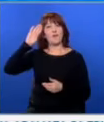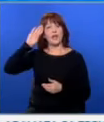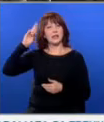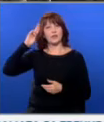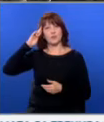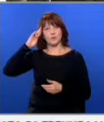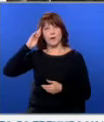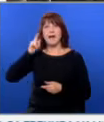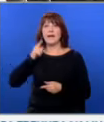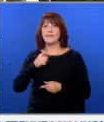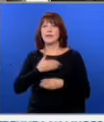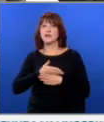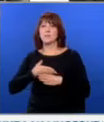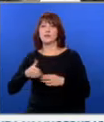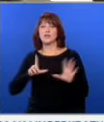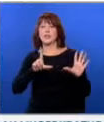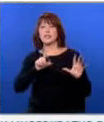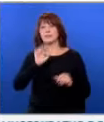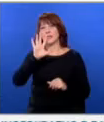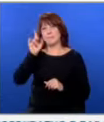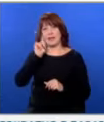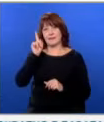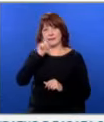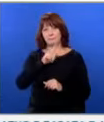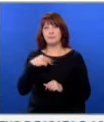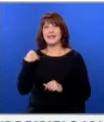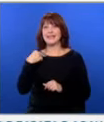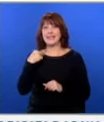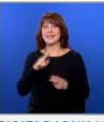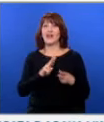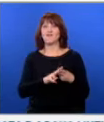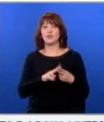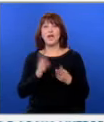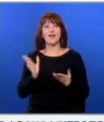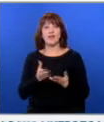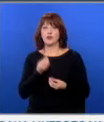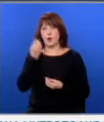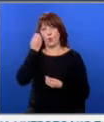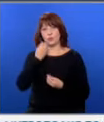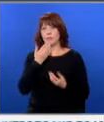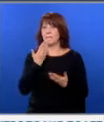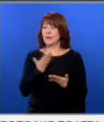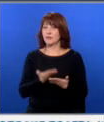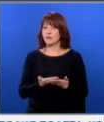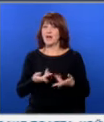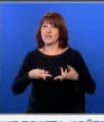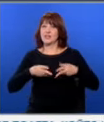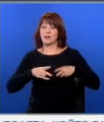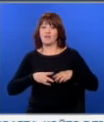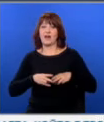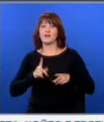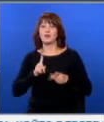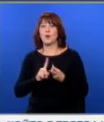страната. Тя ще е с продължителност 75 дни. Президентът Вучич вече одобри предложението за възстановяването на